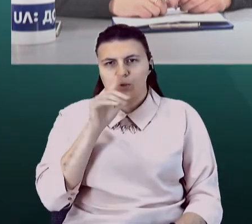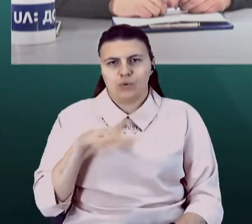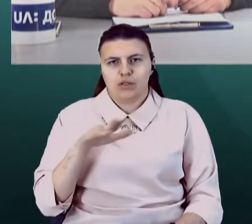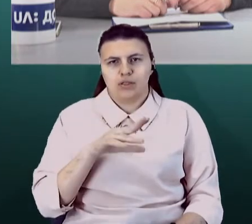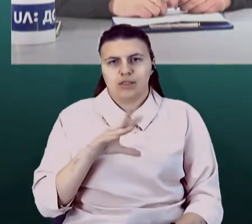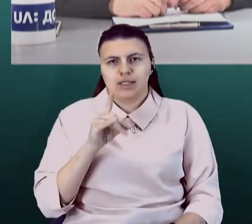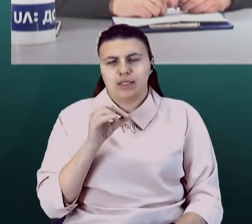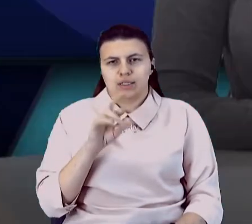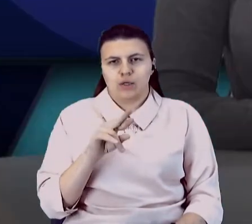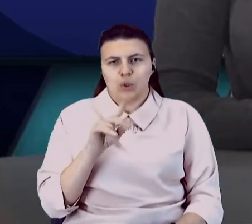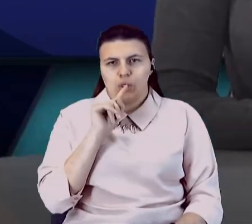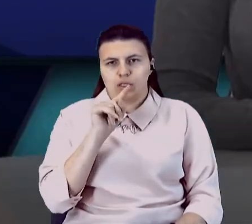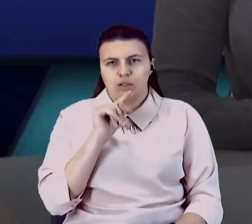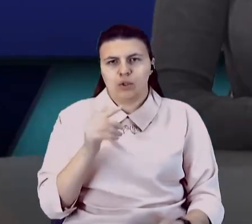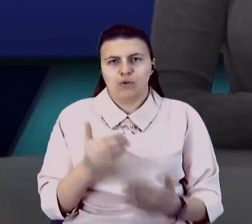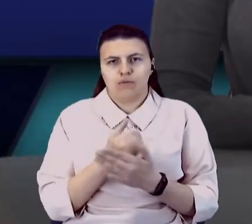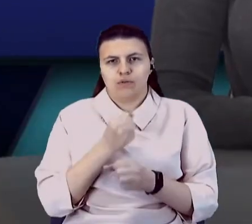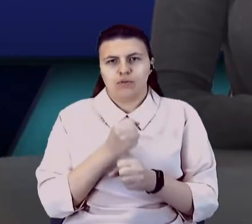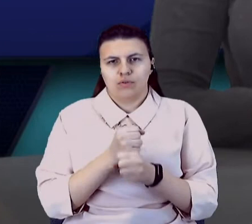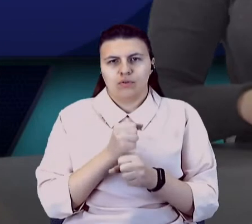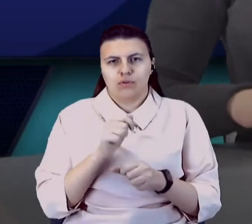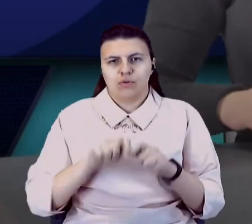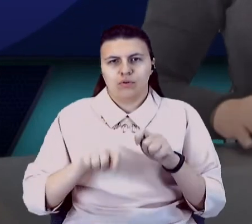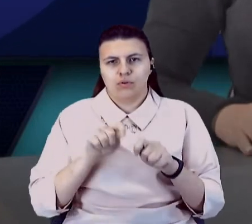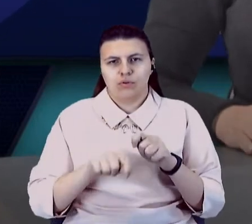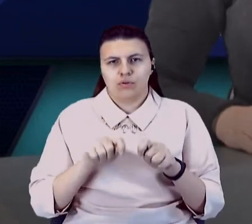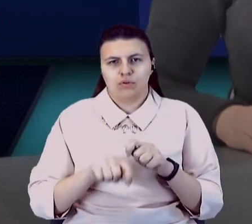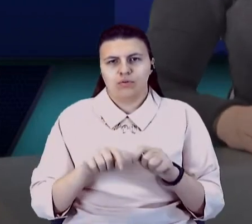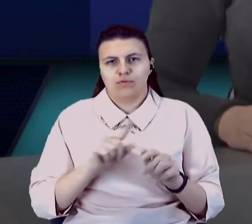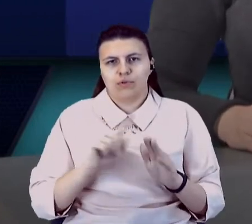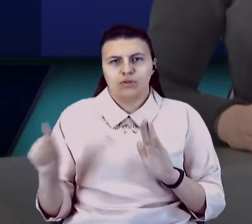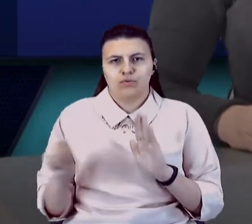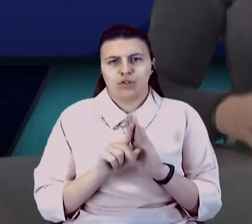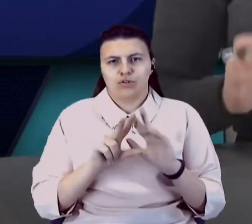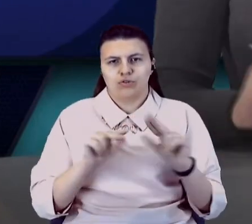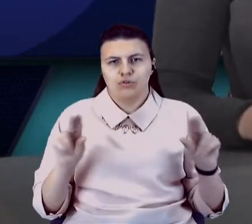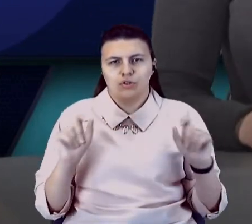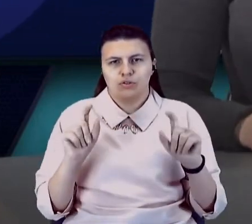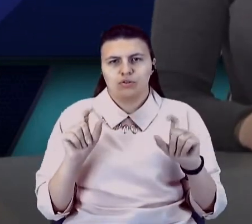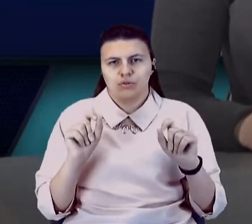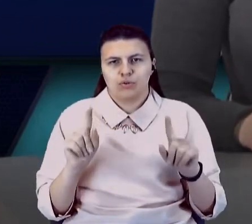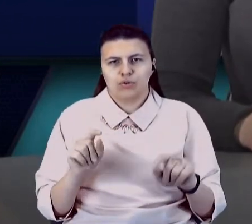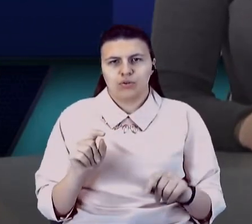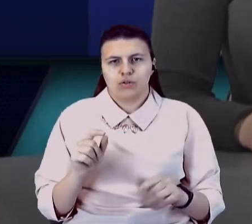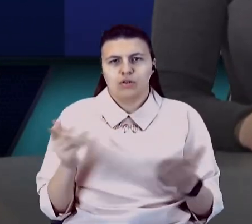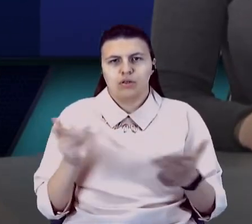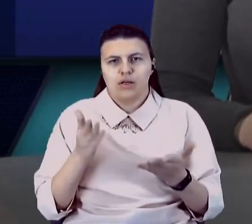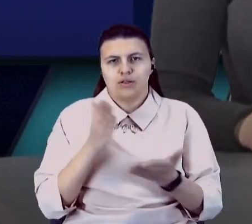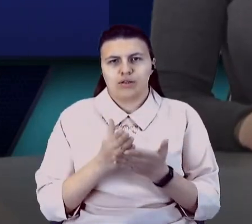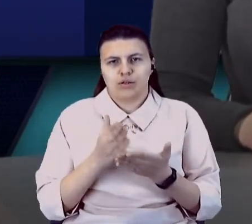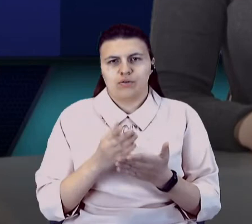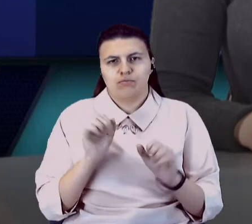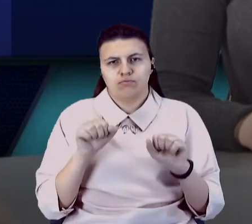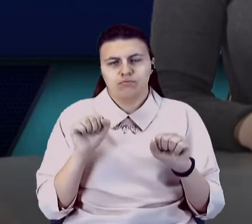Луганська та новостворені контрольні пропускні пункти в'їзду-виїзду, щастя та золоте. Яка є вірогідність відкриття